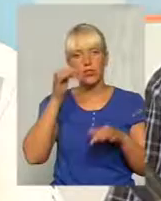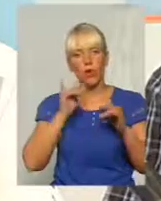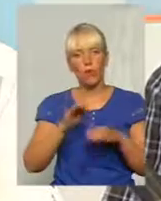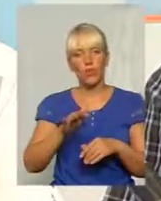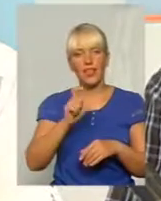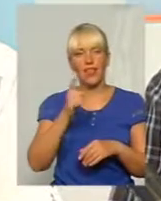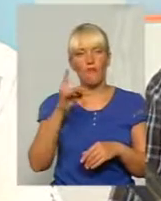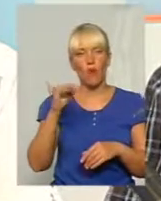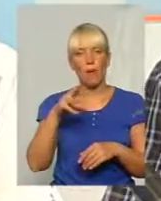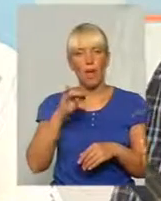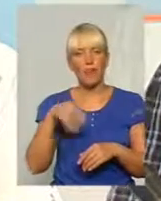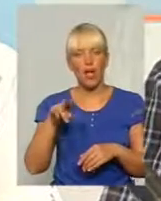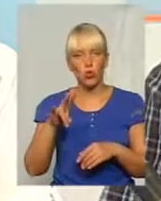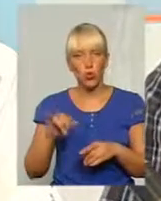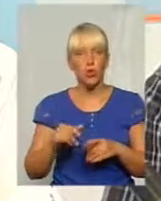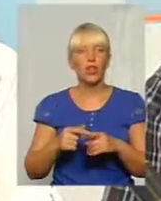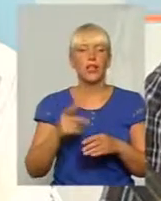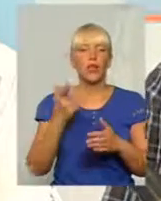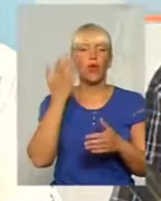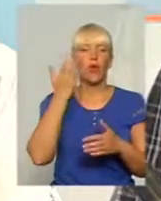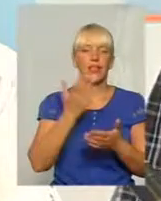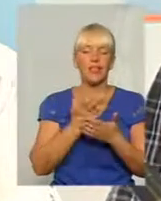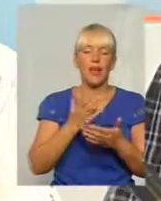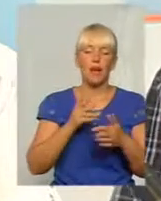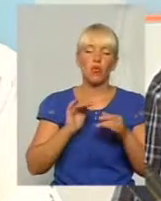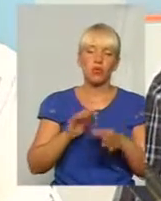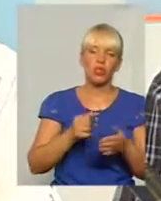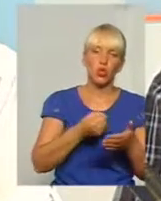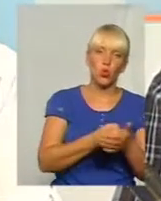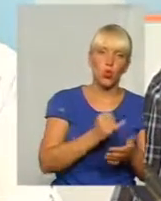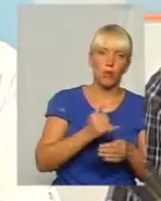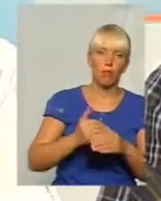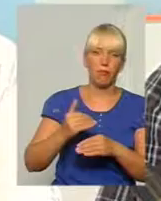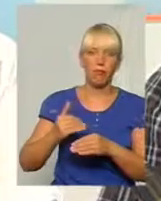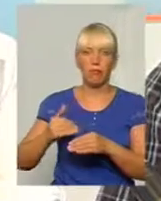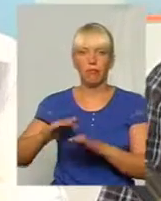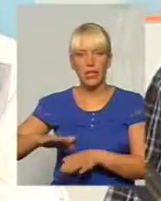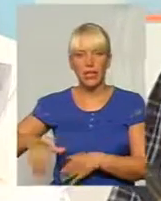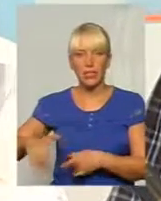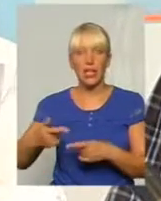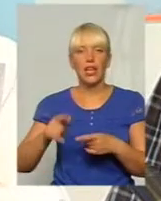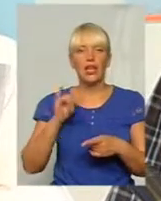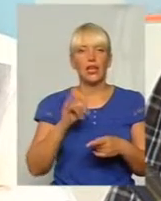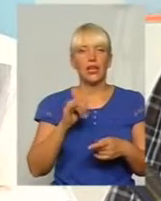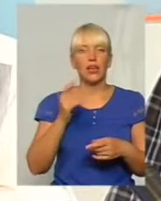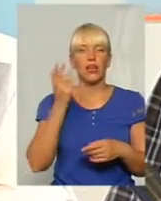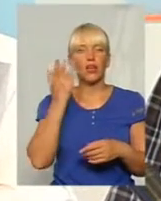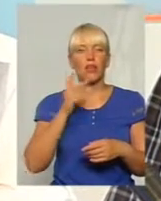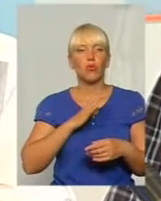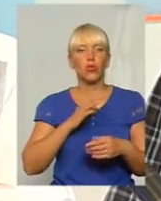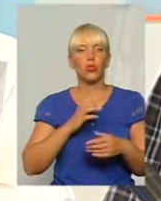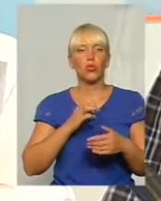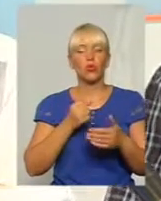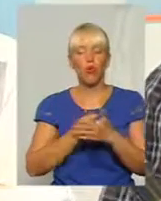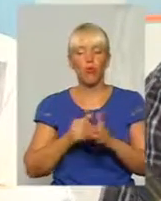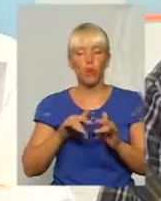коли, ну, знаєте, є такі події до і після. І на Майдані це були події до прийняття диктаторських законів 16